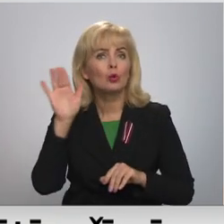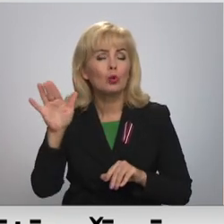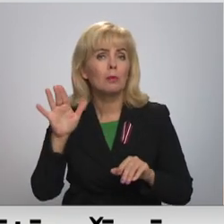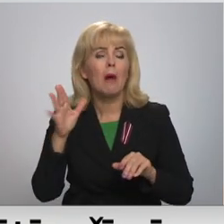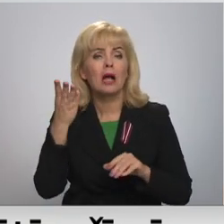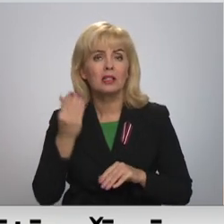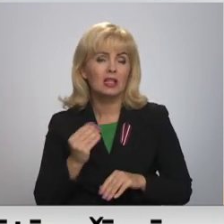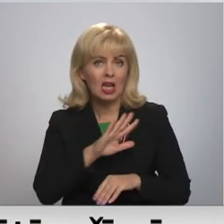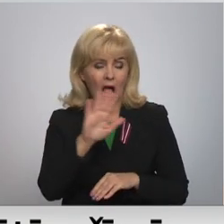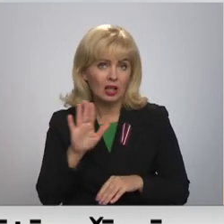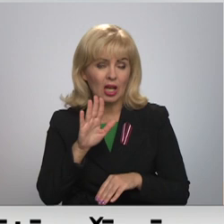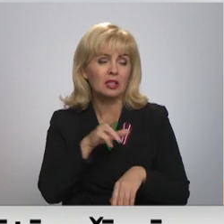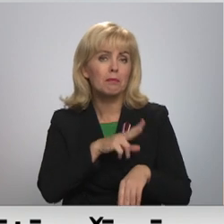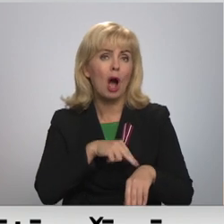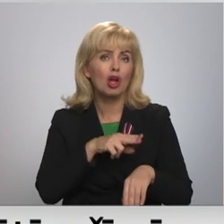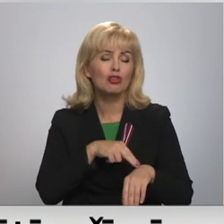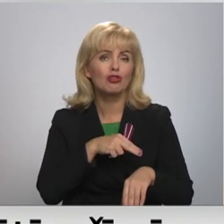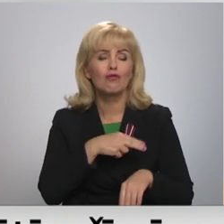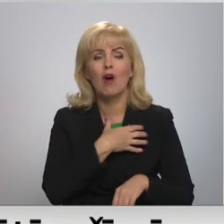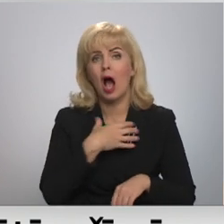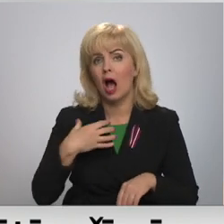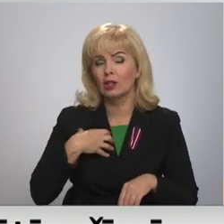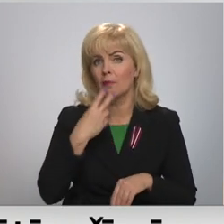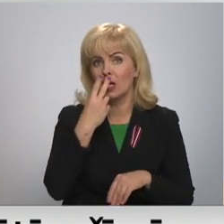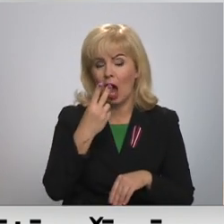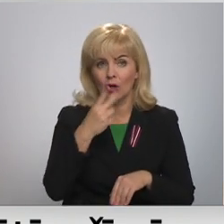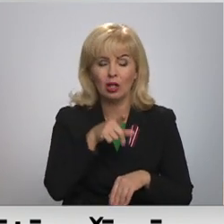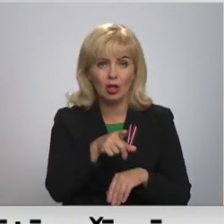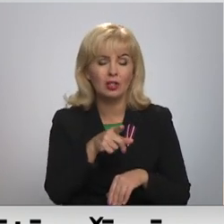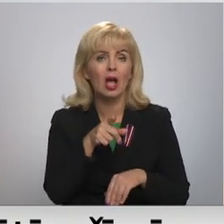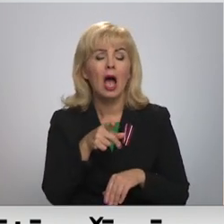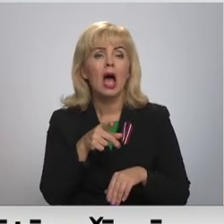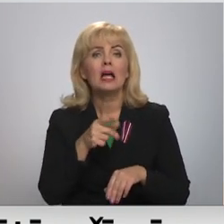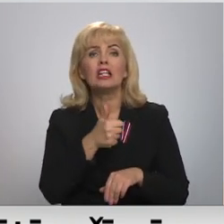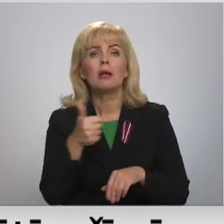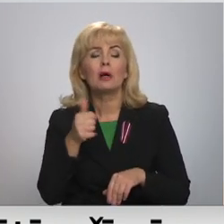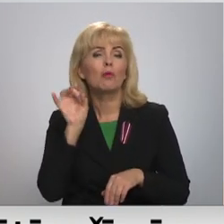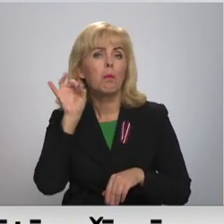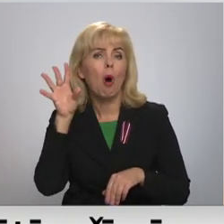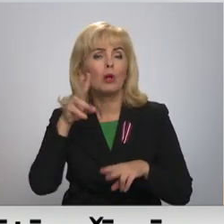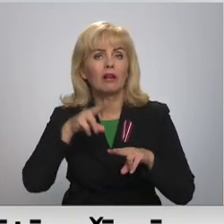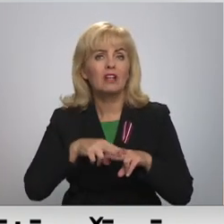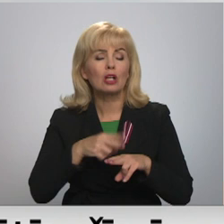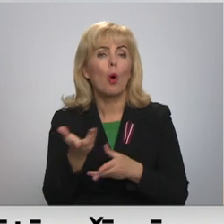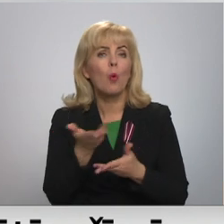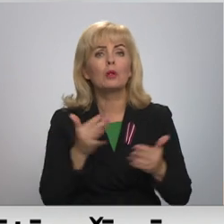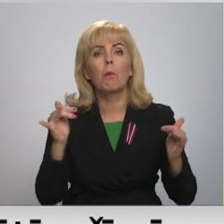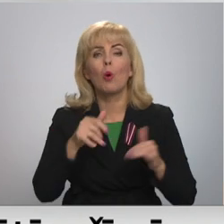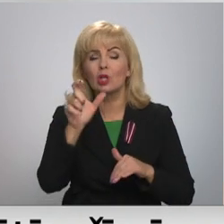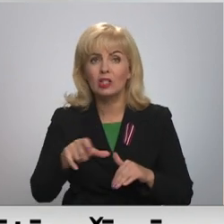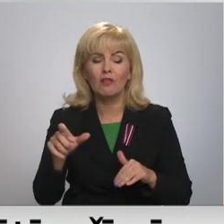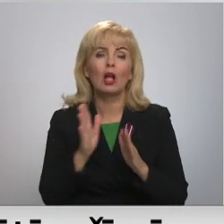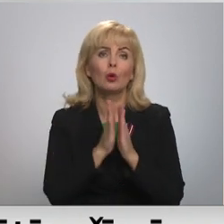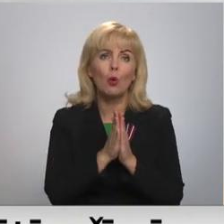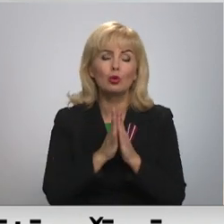Rīgas pašvaldības policija pievēršīs paskatināt uzmanību populārākajām Rīgas pulcēšanās vietām, tāpēc aicinām iedzīvotāju šīs